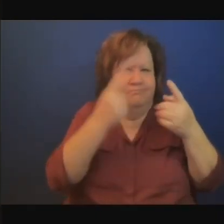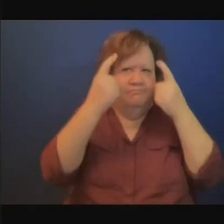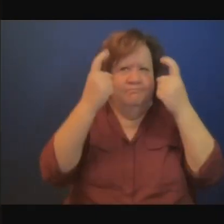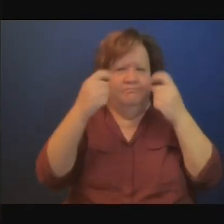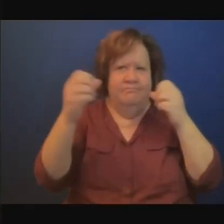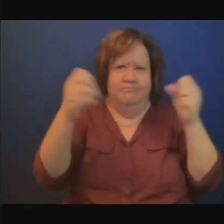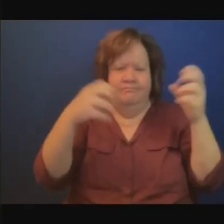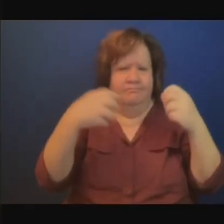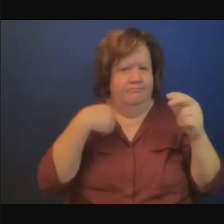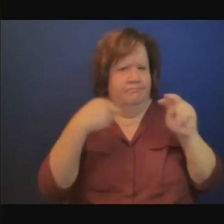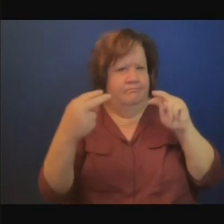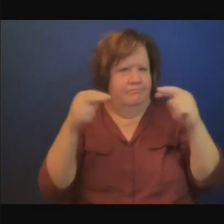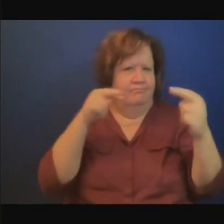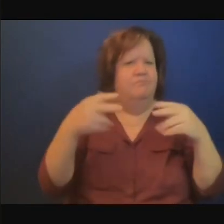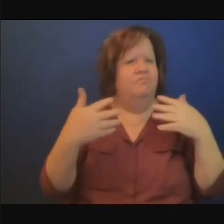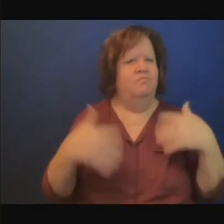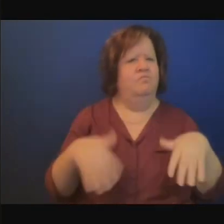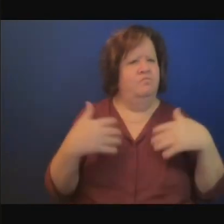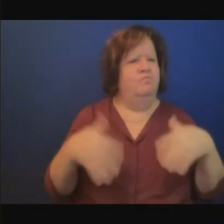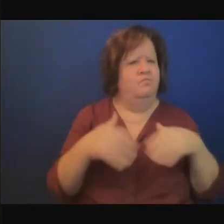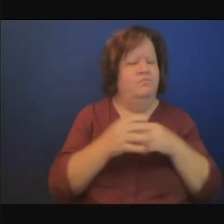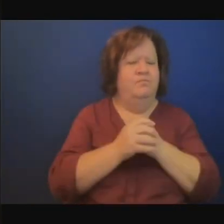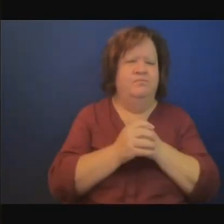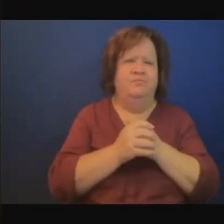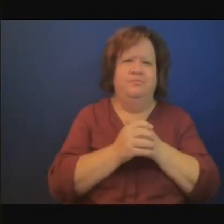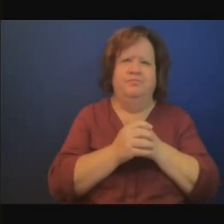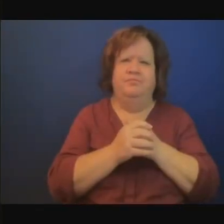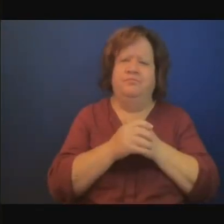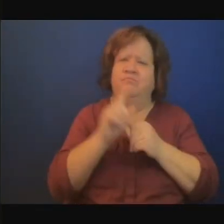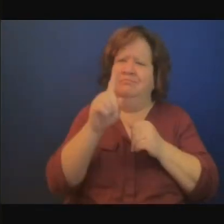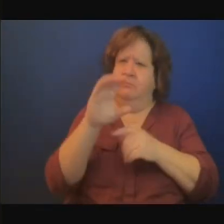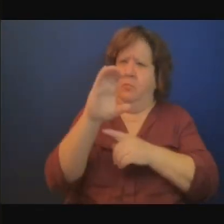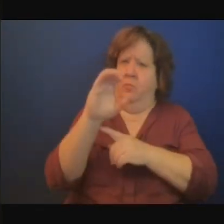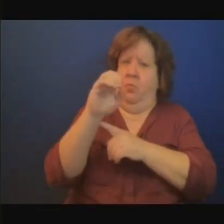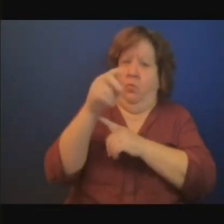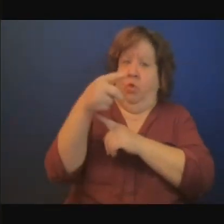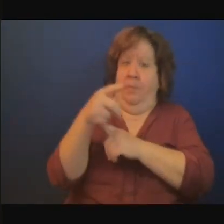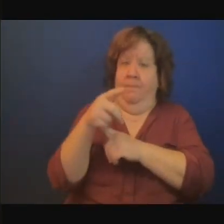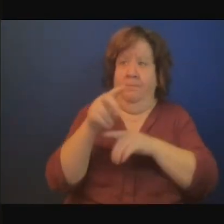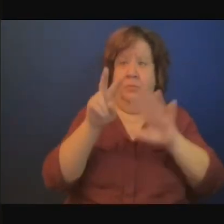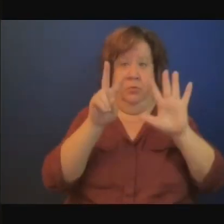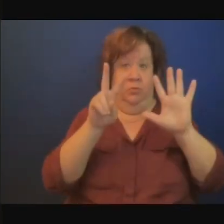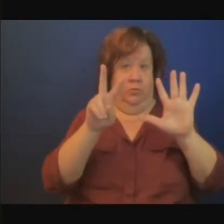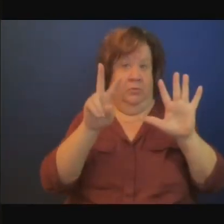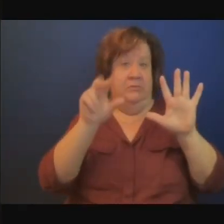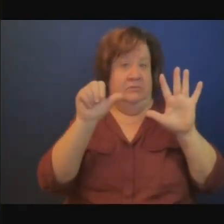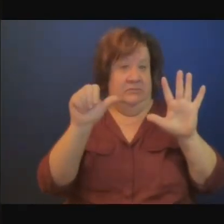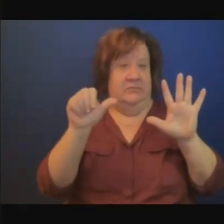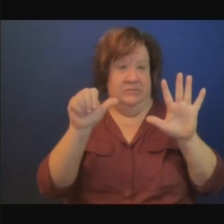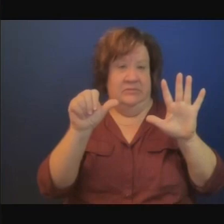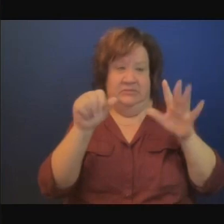et cela rejoint les débats à la COP26 sur les mesures à prendre c'est très important